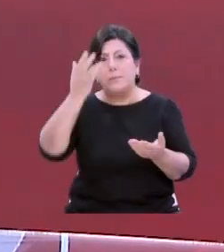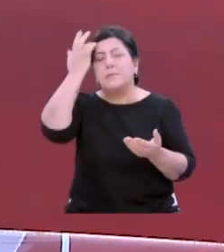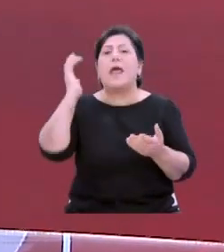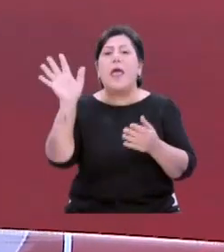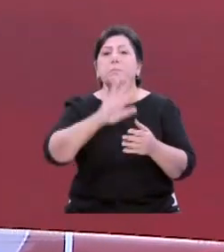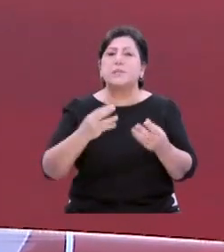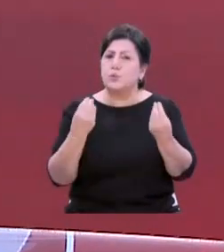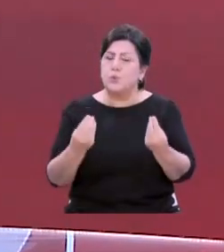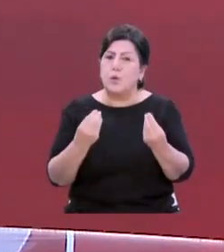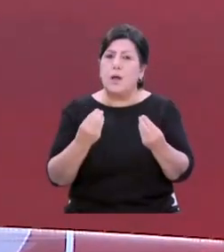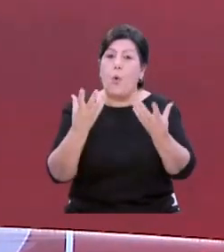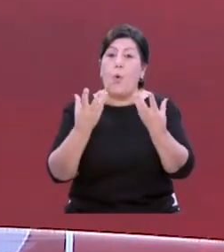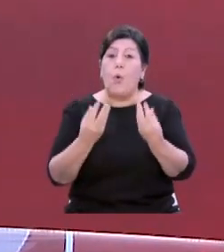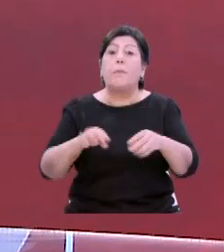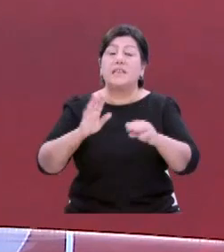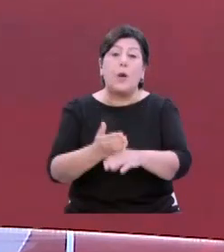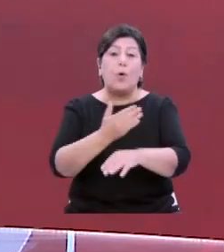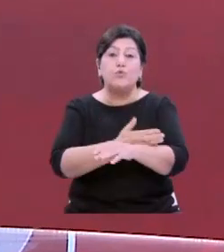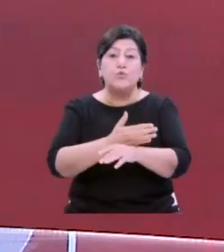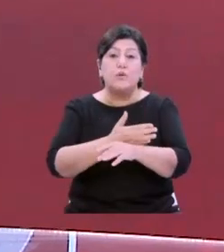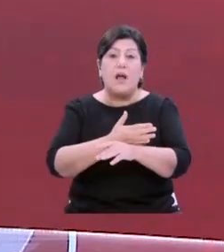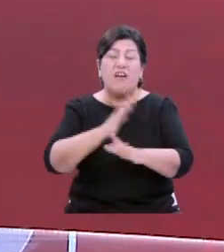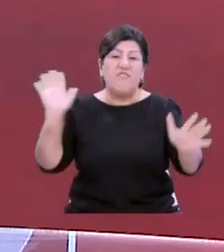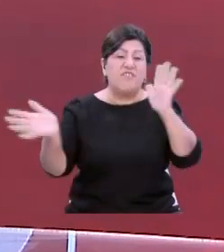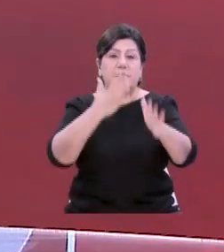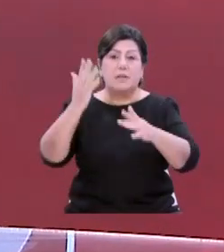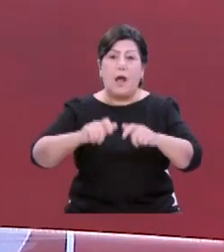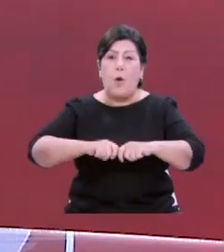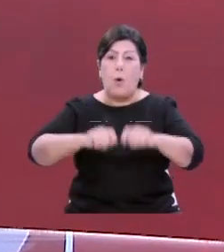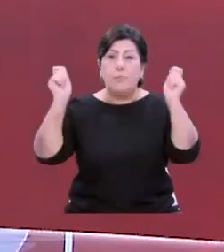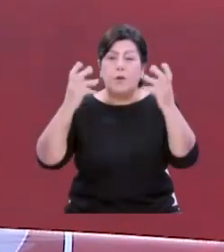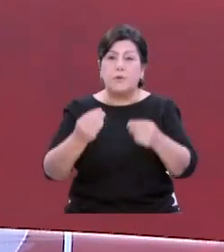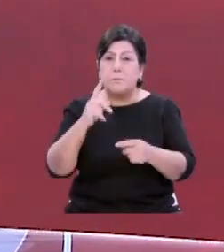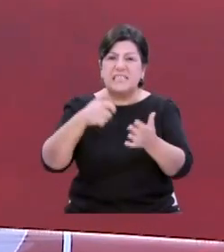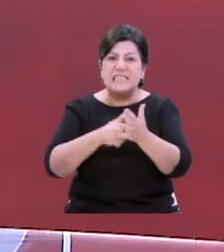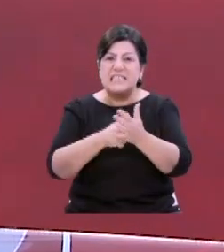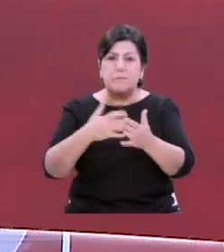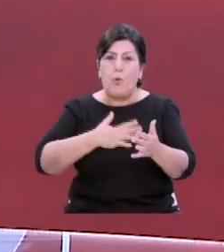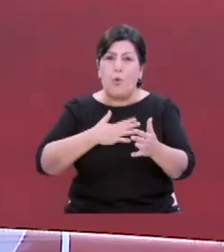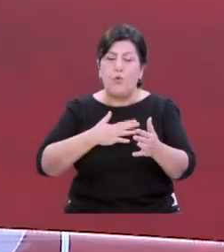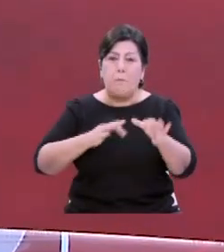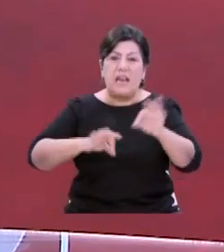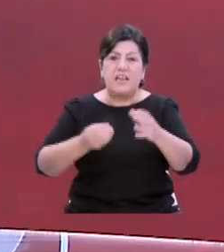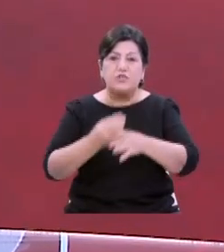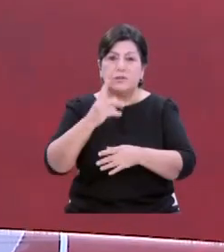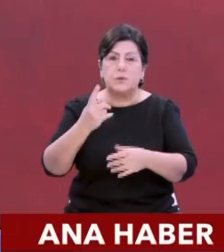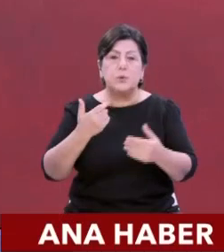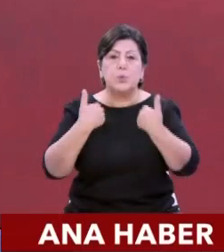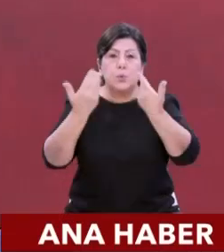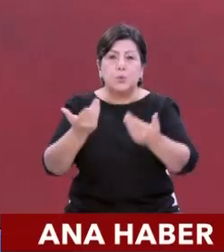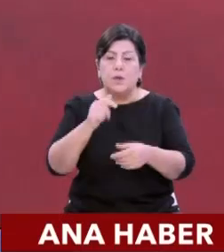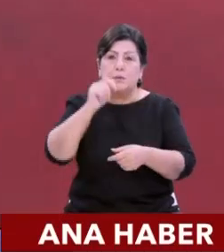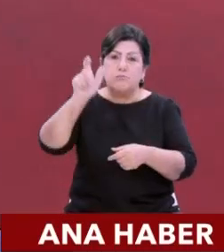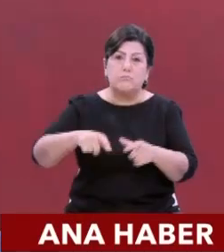durum ama olmadan önce o fırtınalar koptuğu anda bir isim ön plana çıktı. Ünlü hukukçu Sayın Ersan